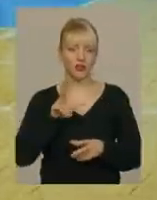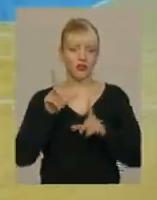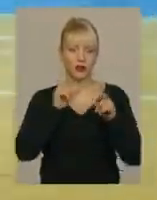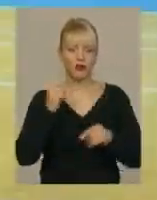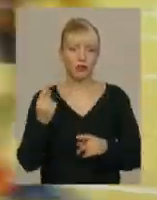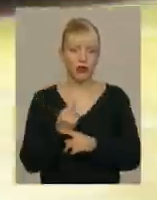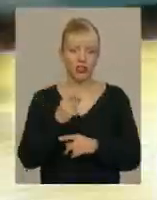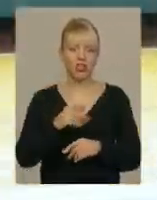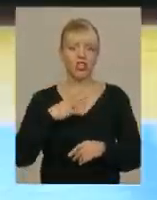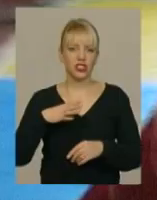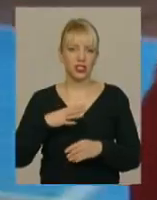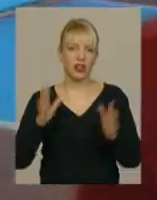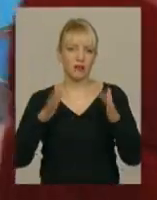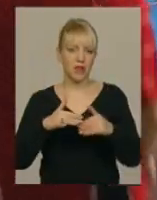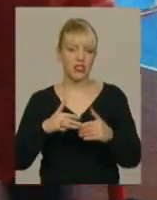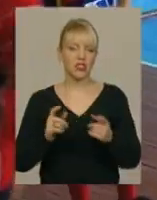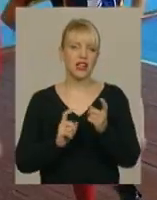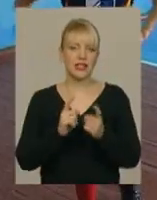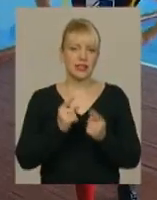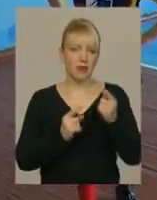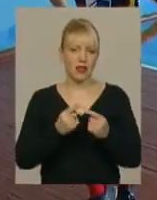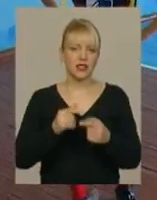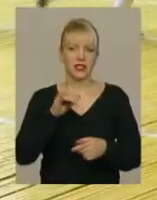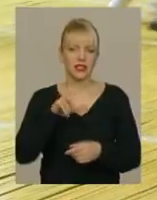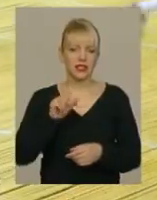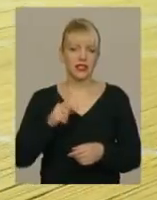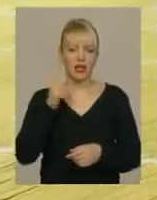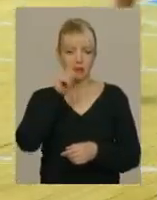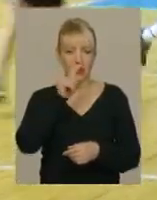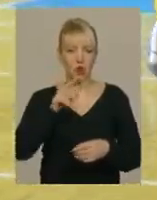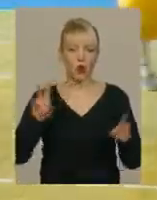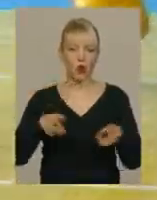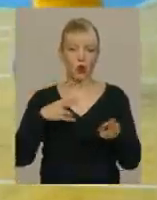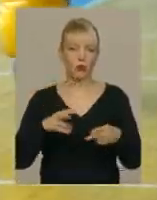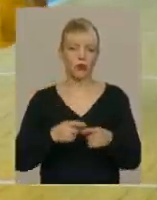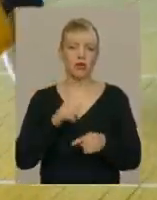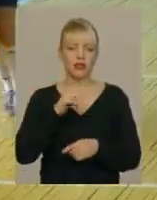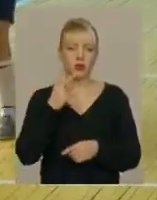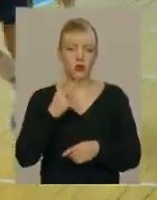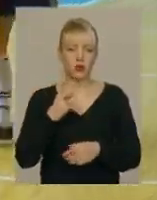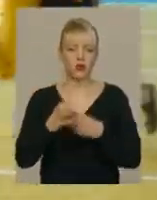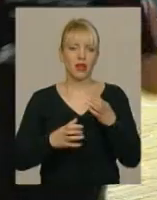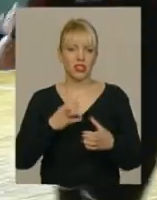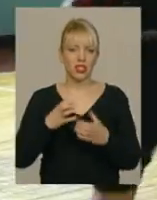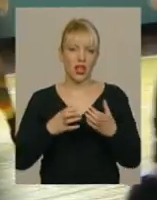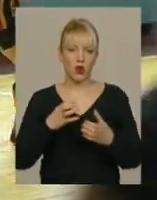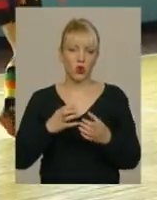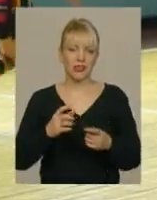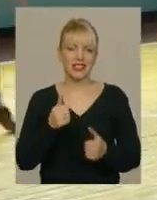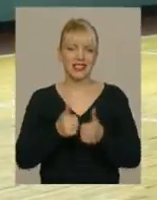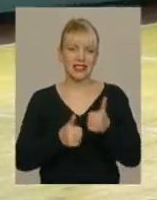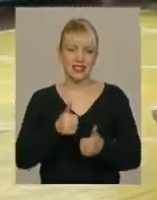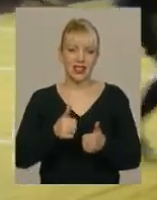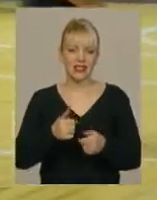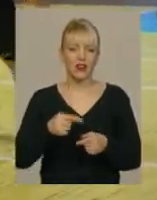чекають матчі-спаринги з тамтешніми клубами «Академія Бережерак» і «Ажен». Це буде другий міжнародний старт для хмельницьких регбістів цьому році.